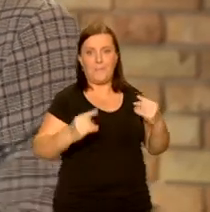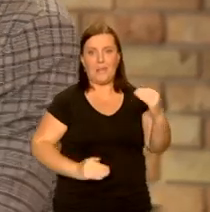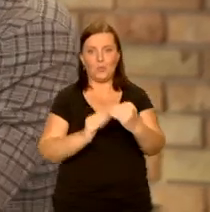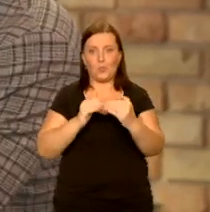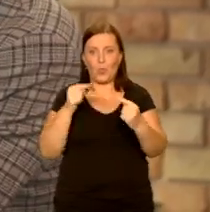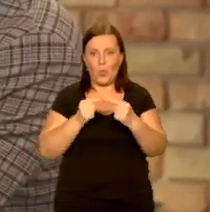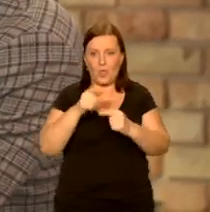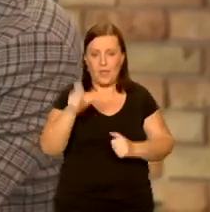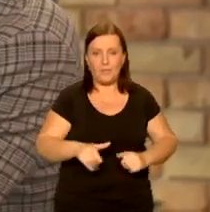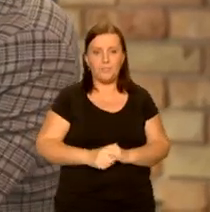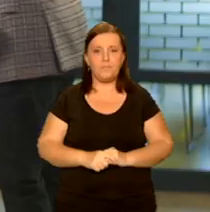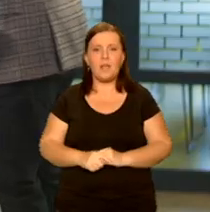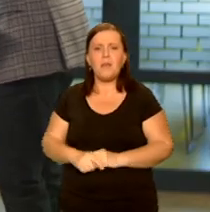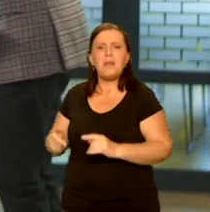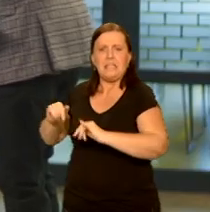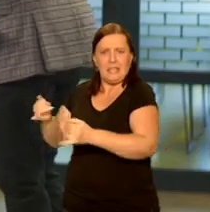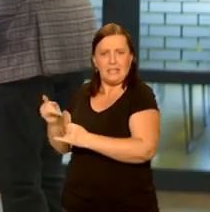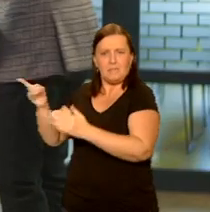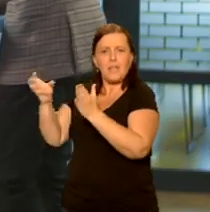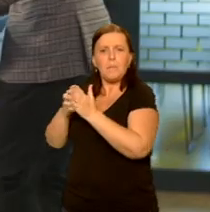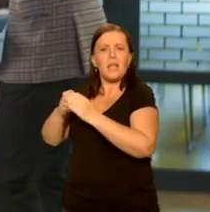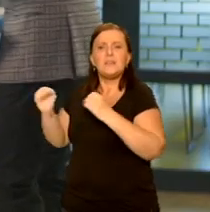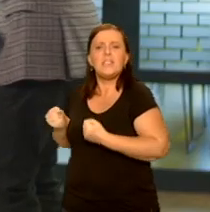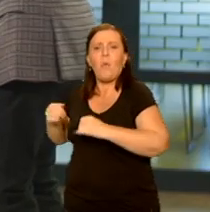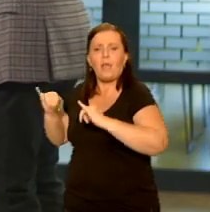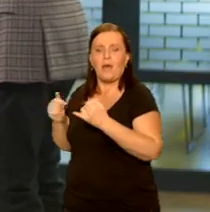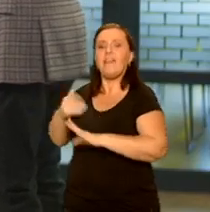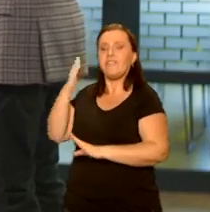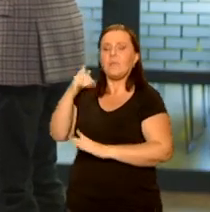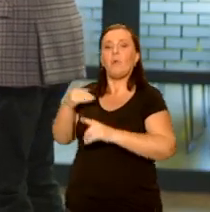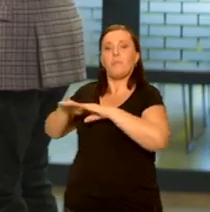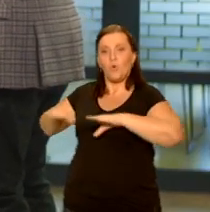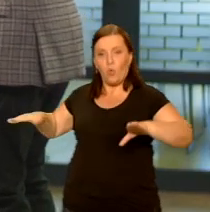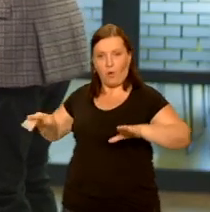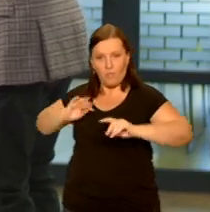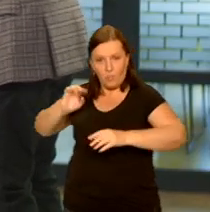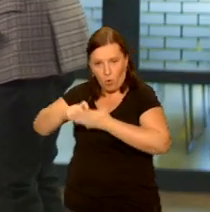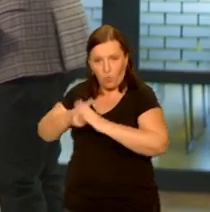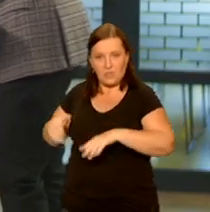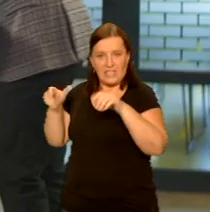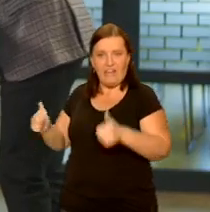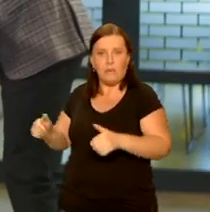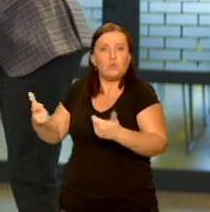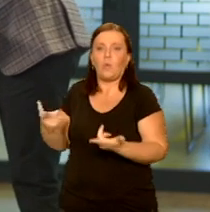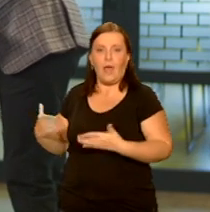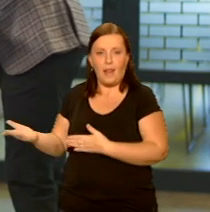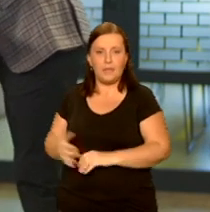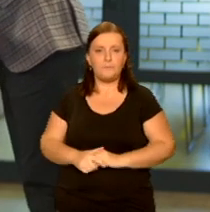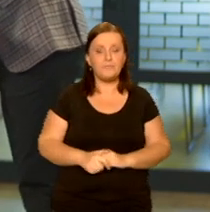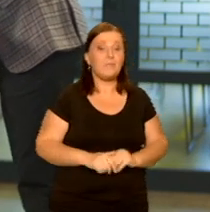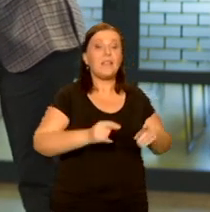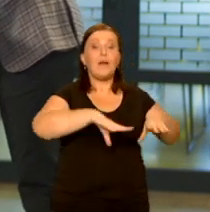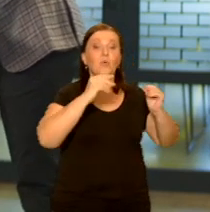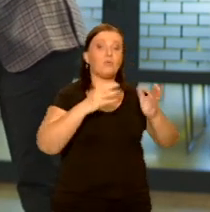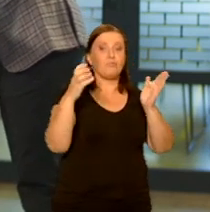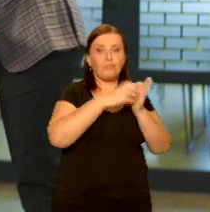uproszczeniu, jak działa ta aplikacja? Bo mam biurko, zamówiłem Wasze biurko, stawiam sobie w pokoju i co dalej? Przy pierwszym uruchomieniu